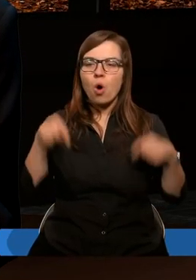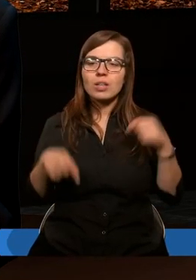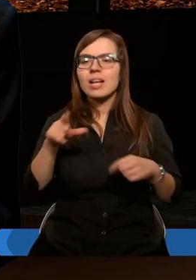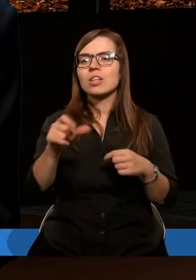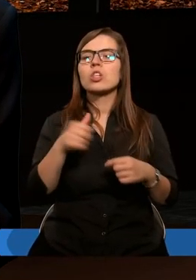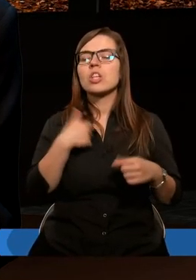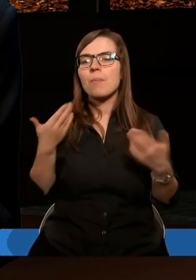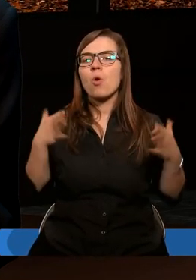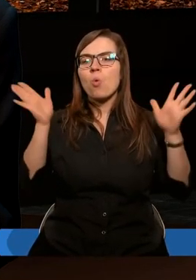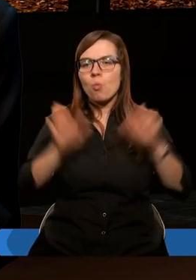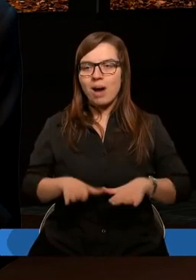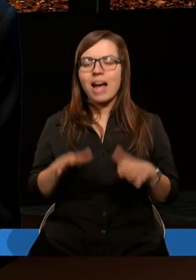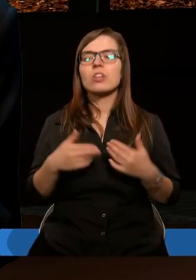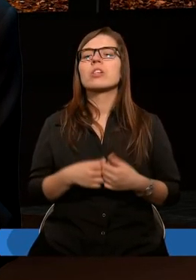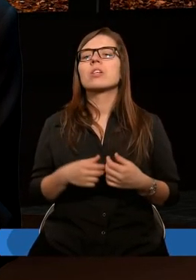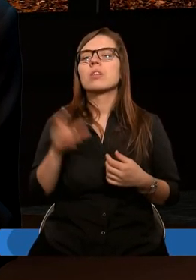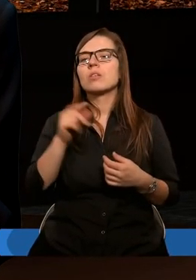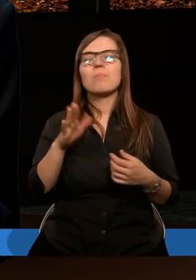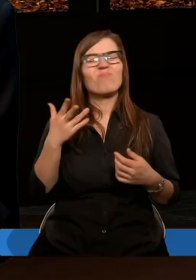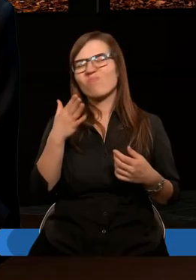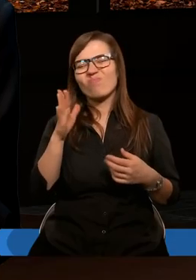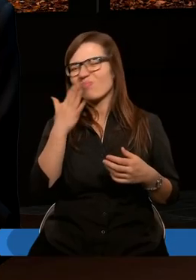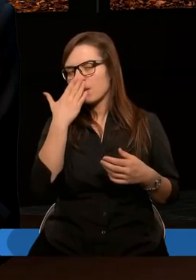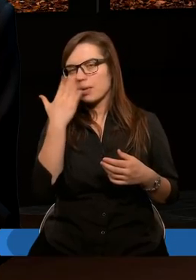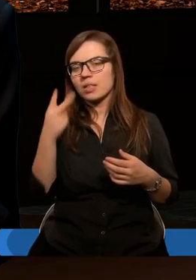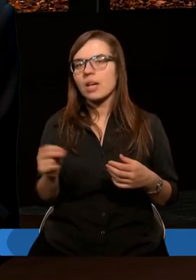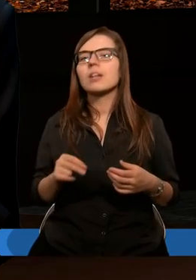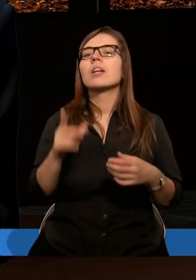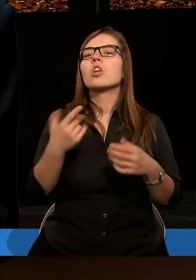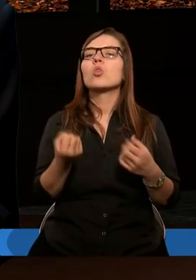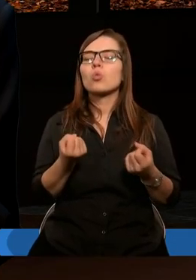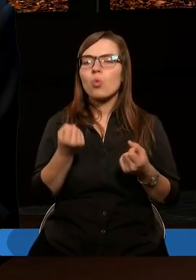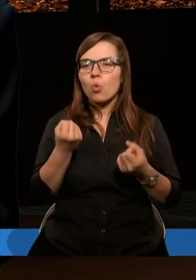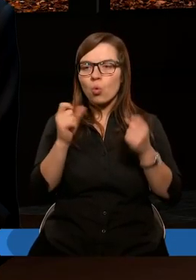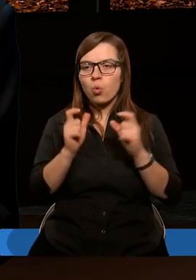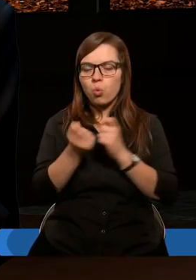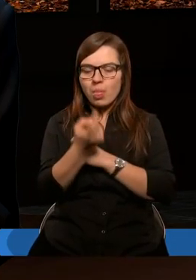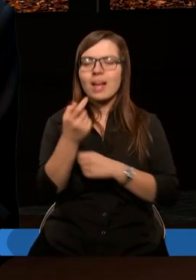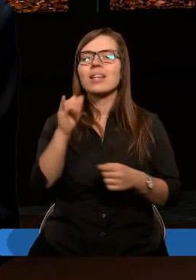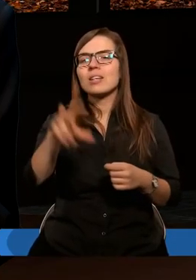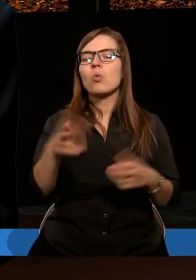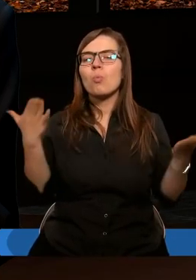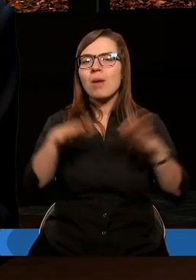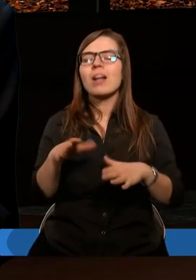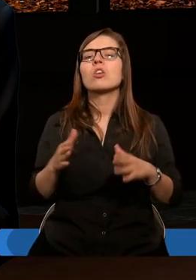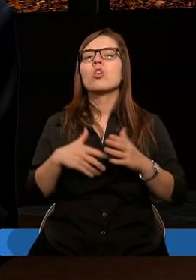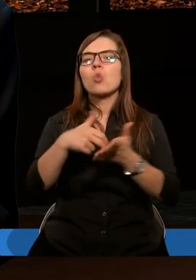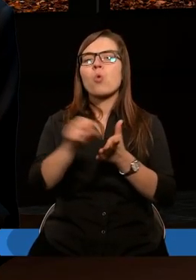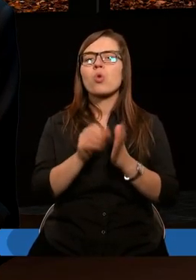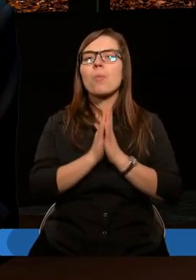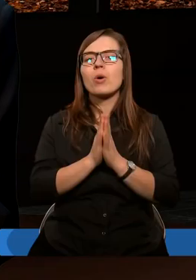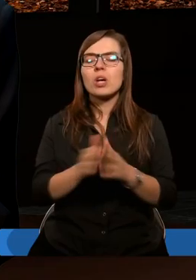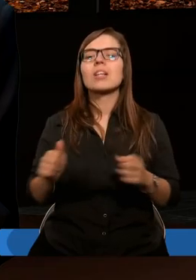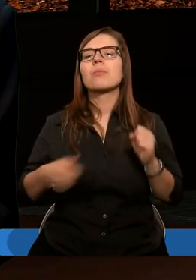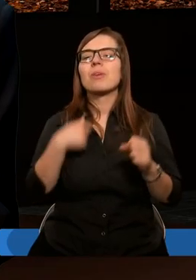potknęli, aby upaść? Bynajmniej. Wszak w skutek ich upadku zbawienie doszło do pogan,